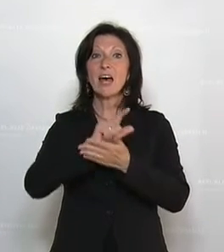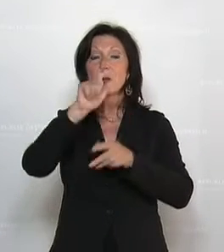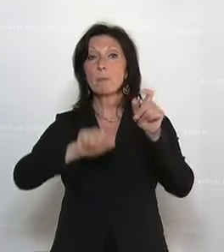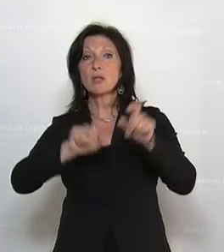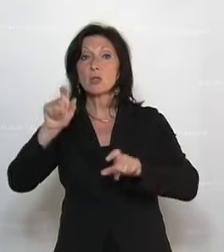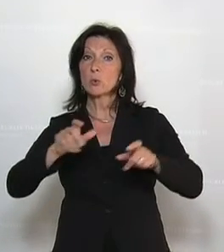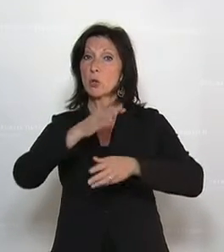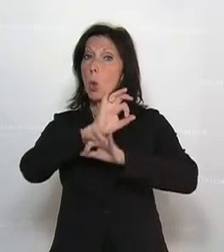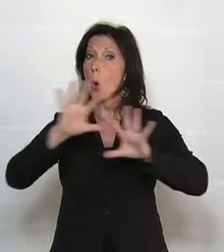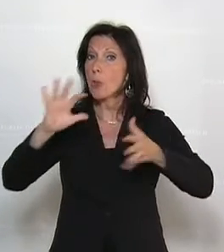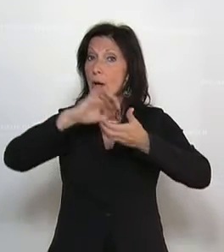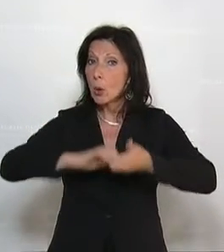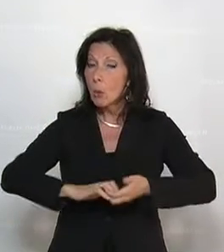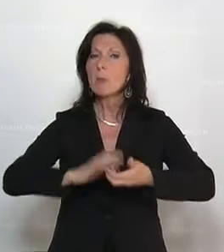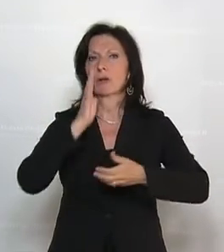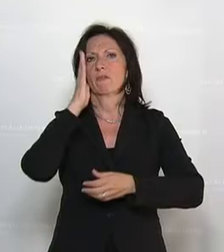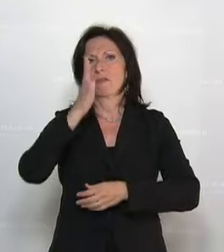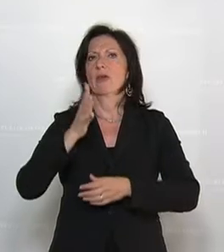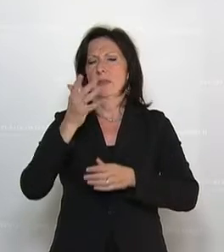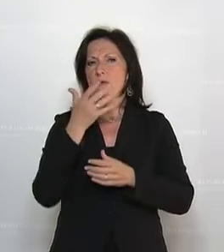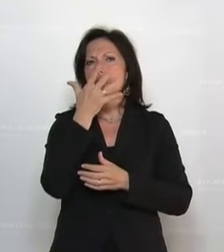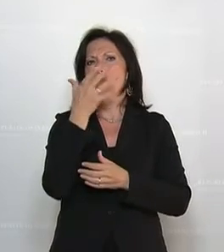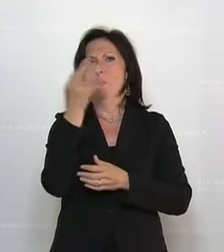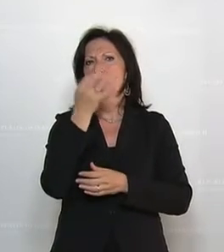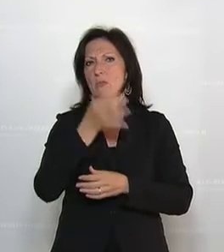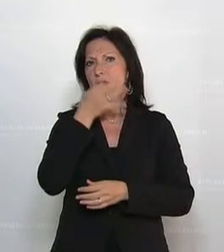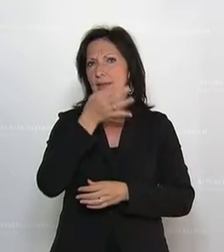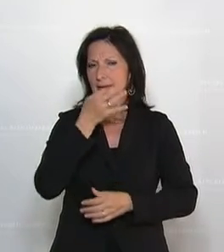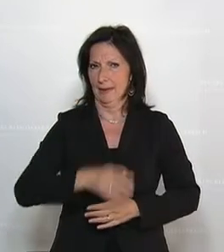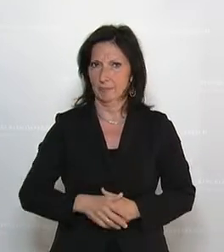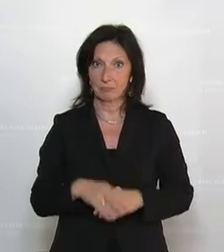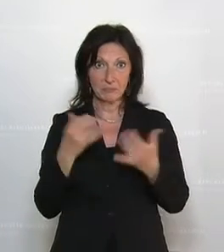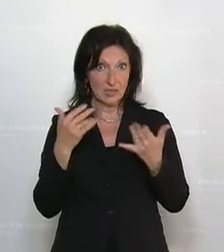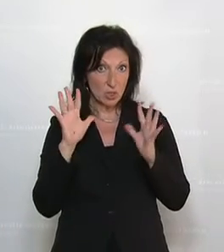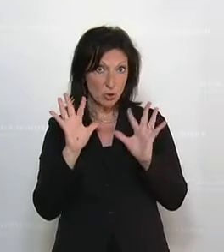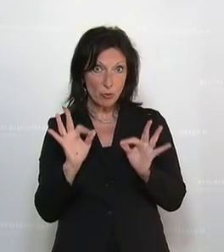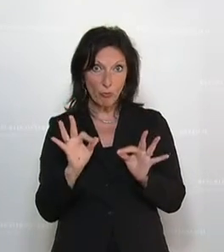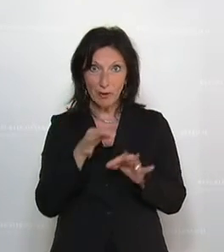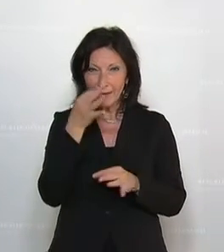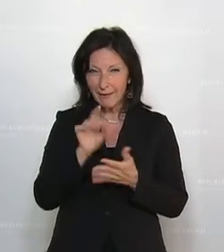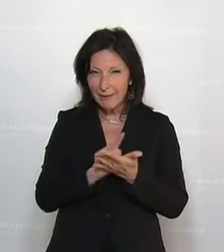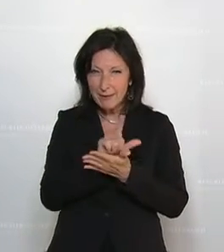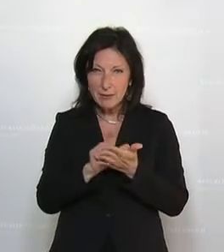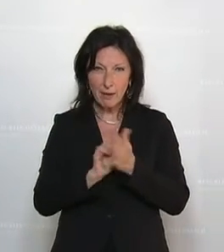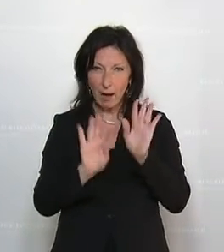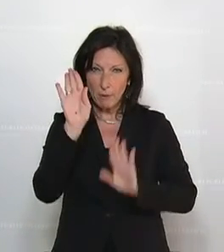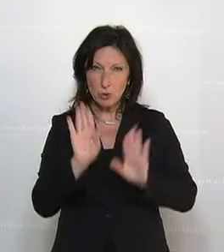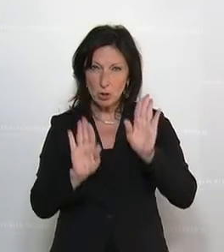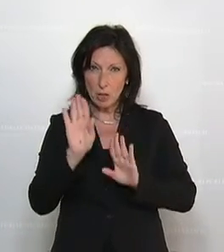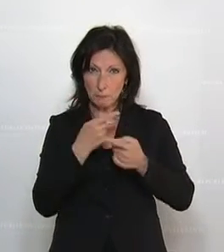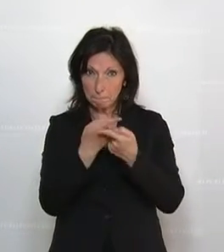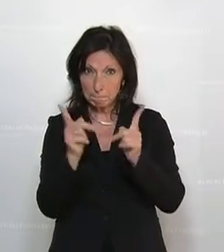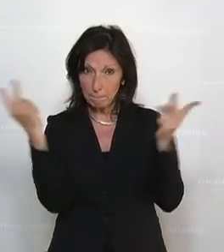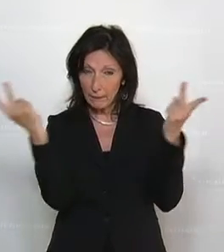die keinem Klub angehören. Fünf Minuten für die Debatte. Wir kommen zugleich über die Abstimmung der vorgestellten Redezeiten. Wer damit